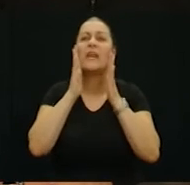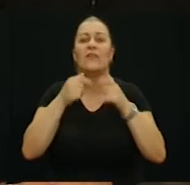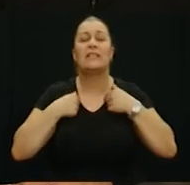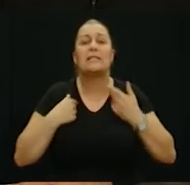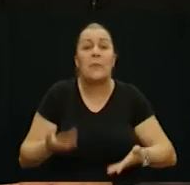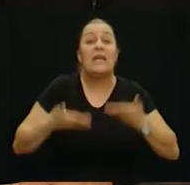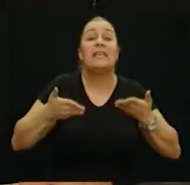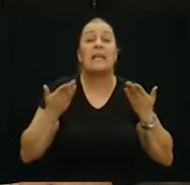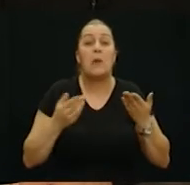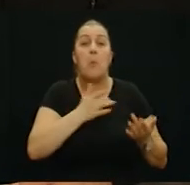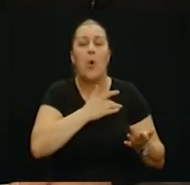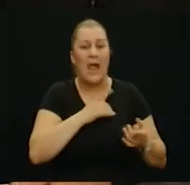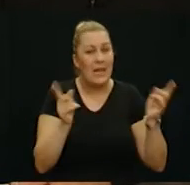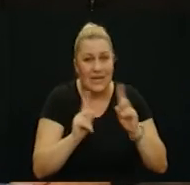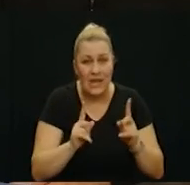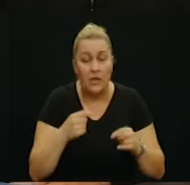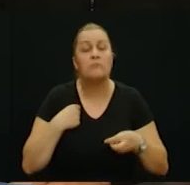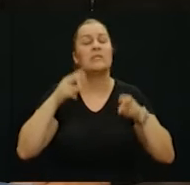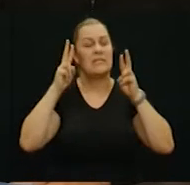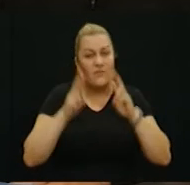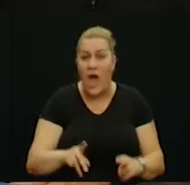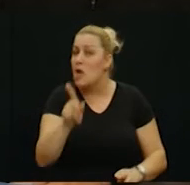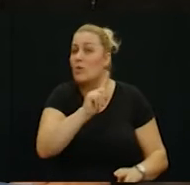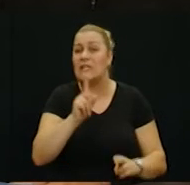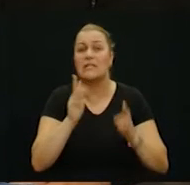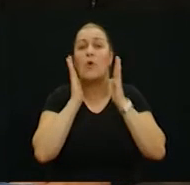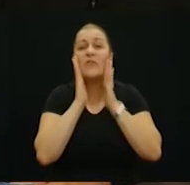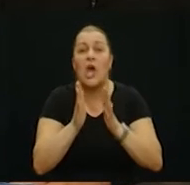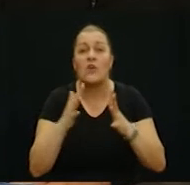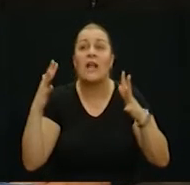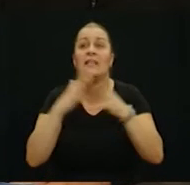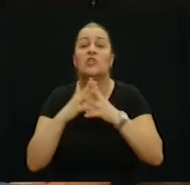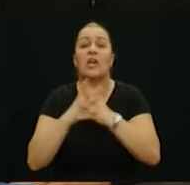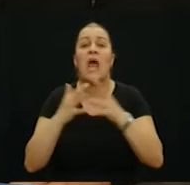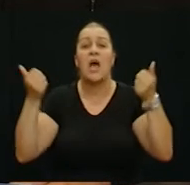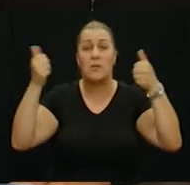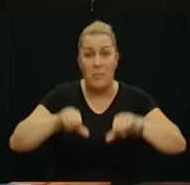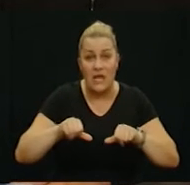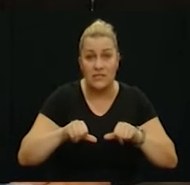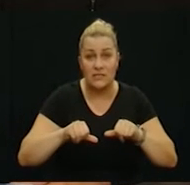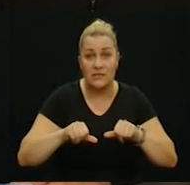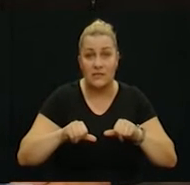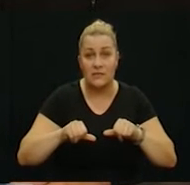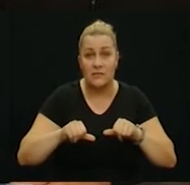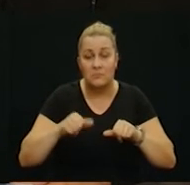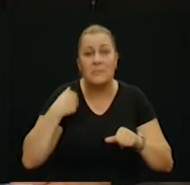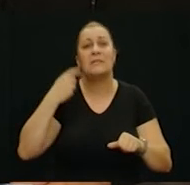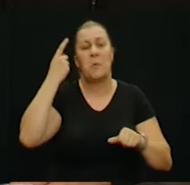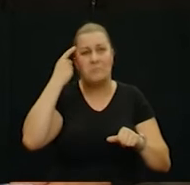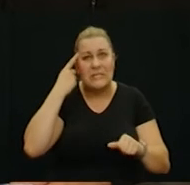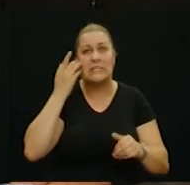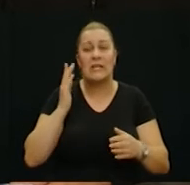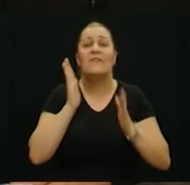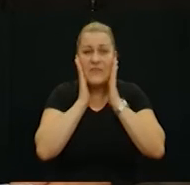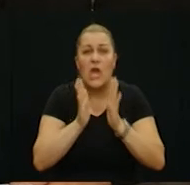sebi digli moralo nego mi stvarno nismo vjerovali da će gradi kad pasto. Mi smo vjerovali da će biti proboj